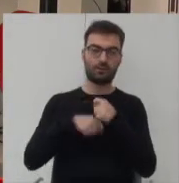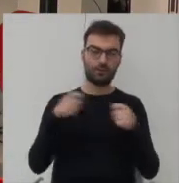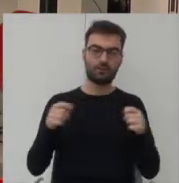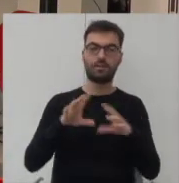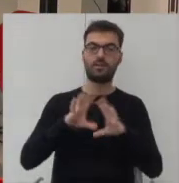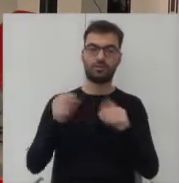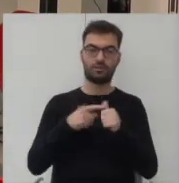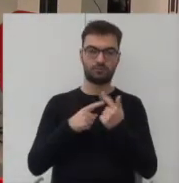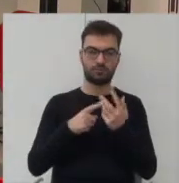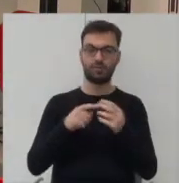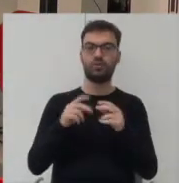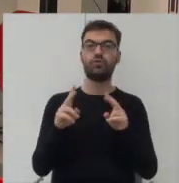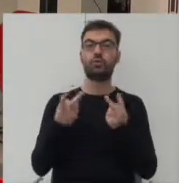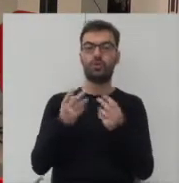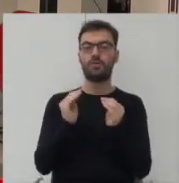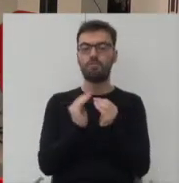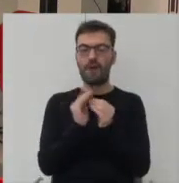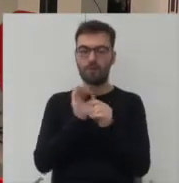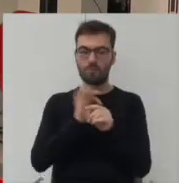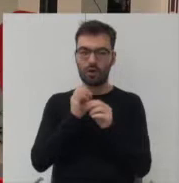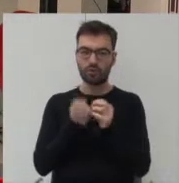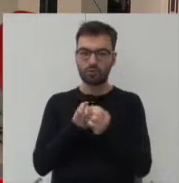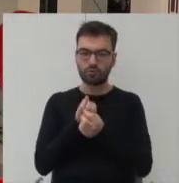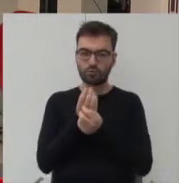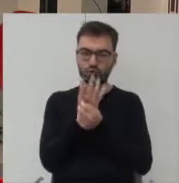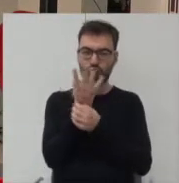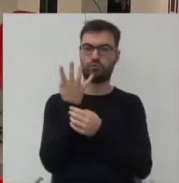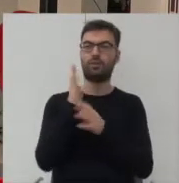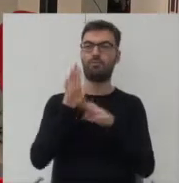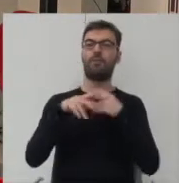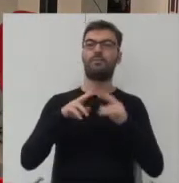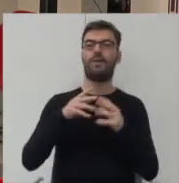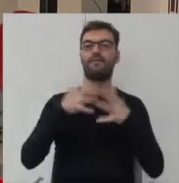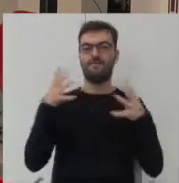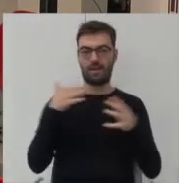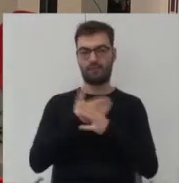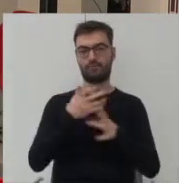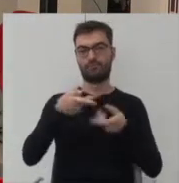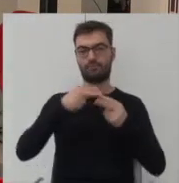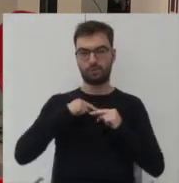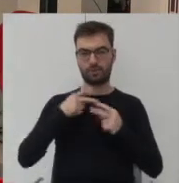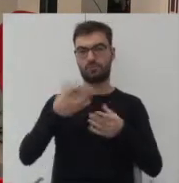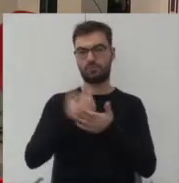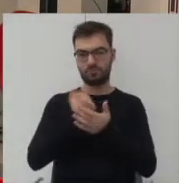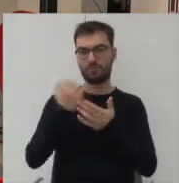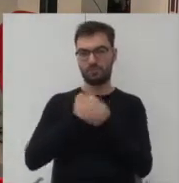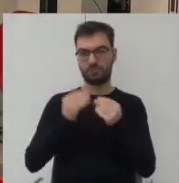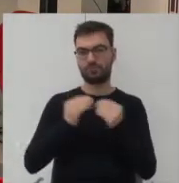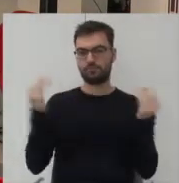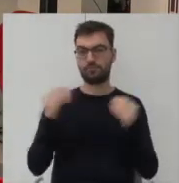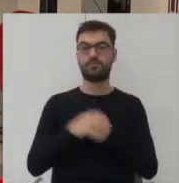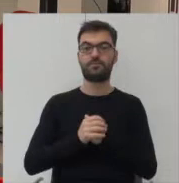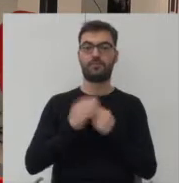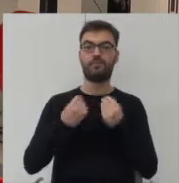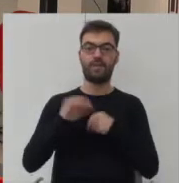one pączkują z drobnych projektów, małych projektów, które są potem przejmowane przez duży kapitał i rozwijane. I tak naprawdę większość z nich to jest